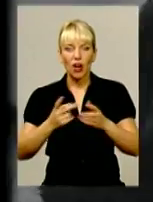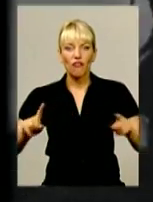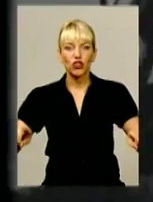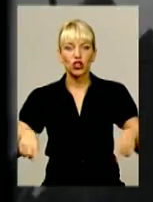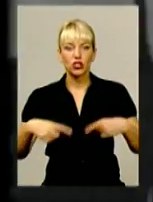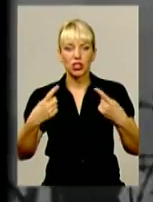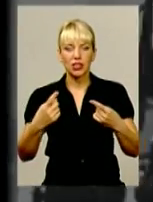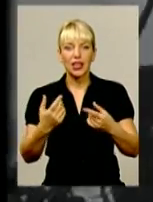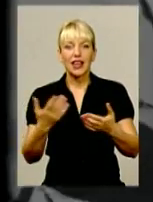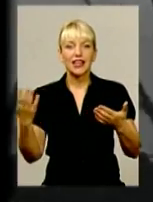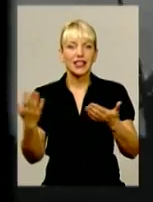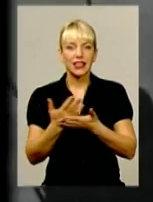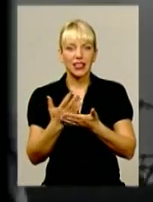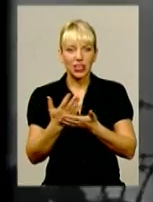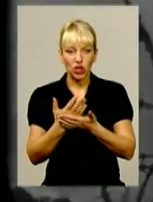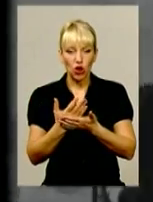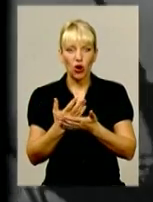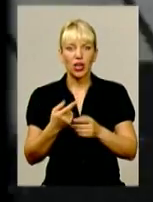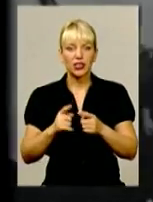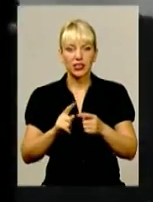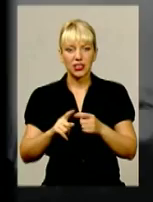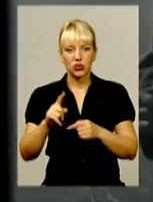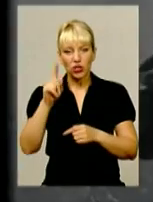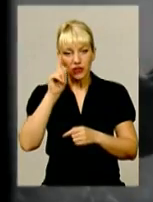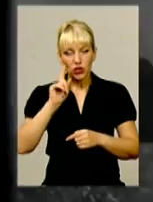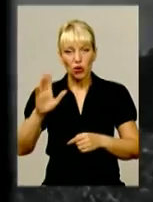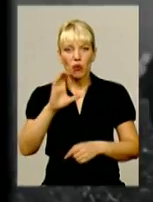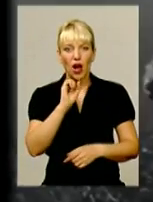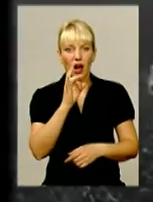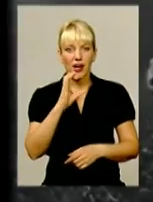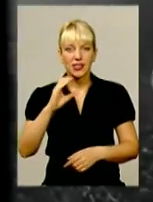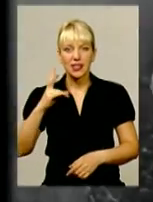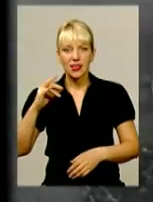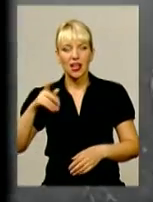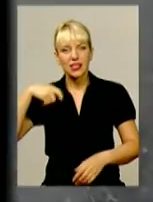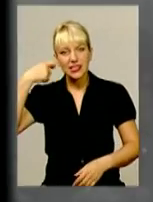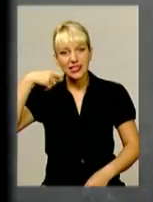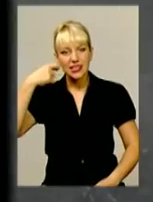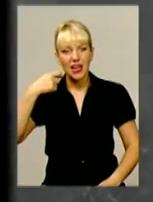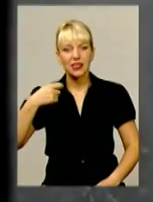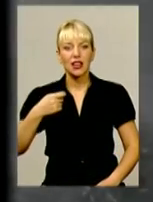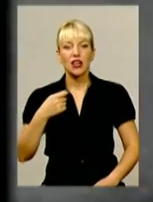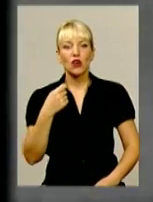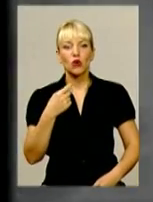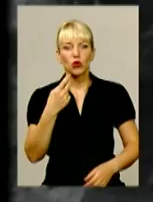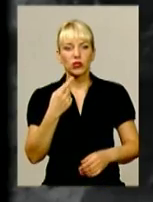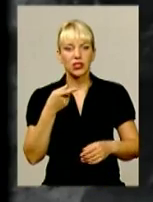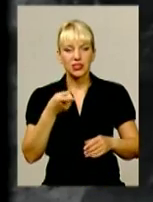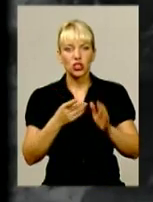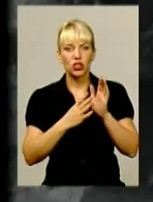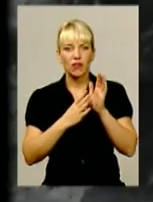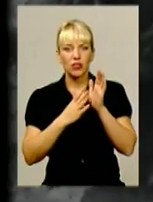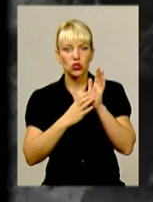епохальну кінокартину самого Олександра Довженка «Арсенал». Знятий у 1928 році на одеській кінофабриці